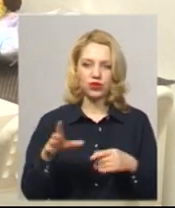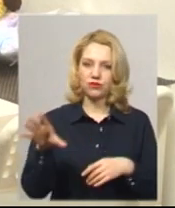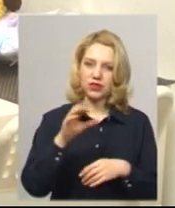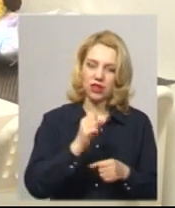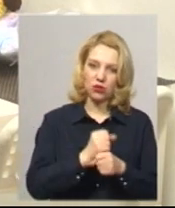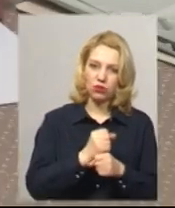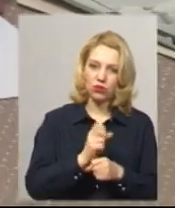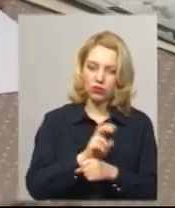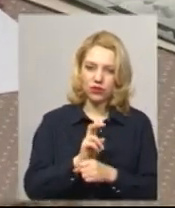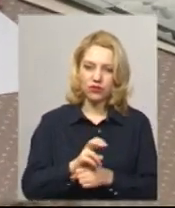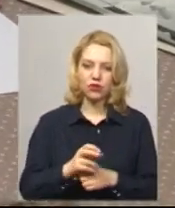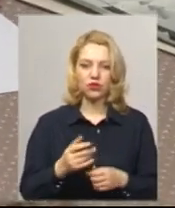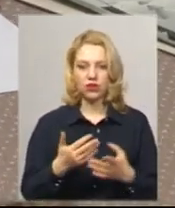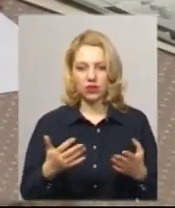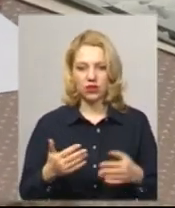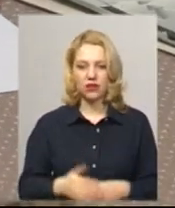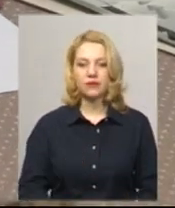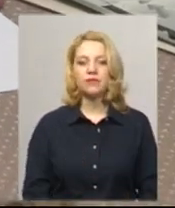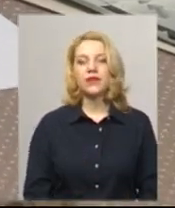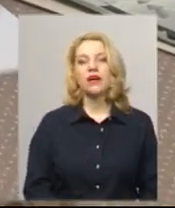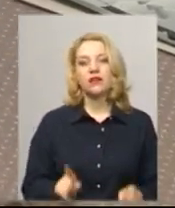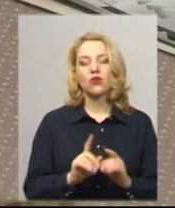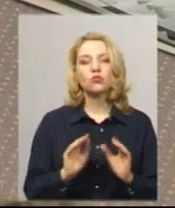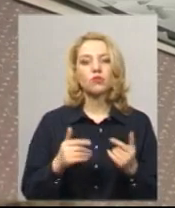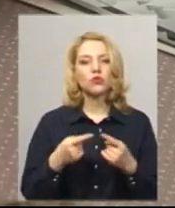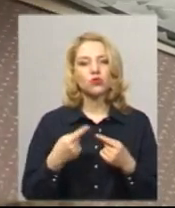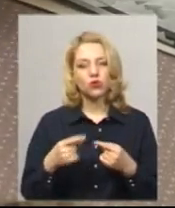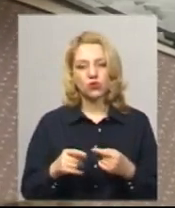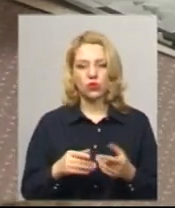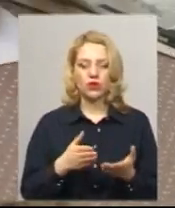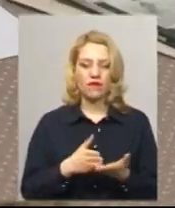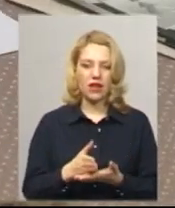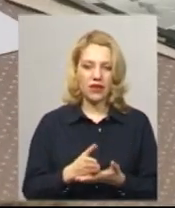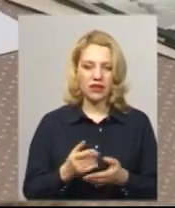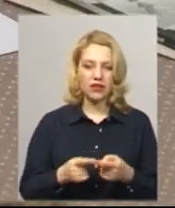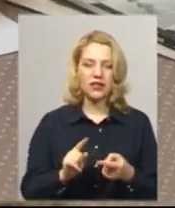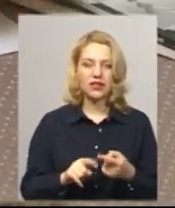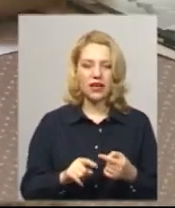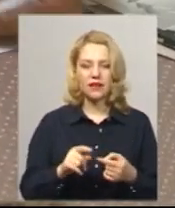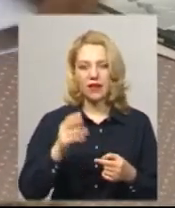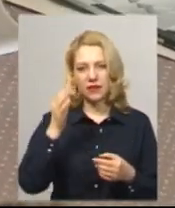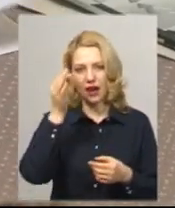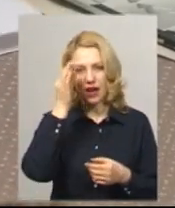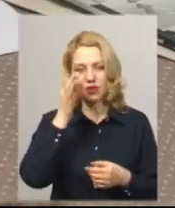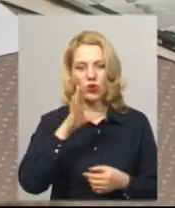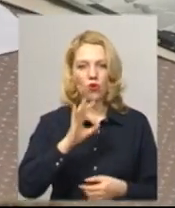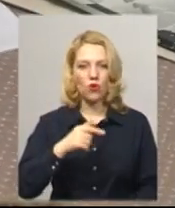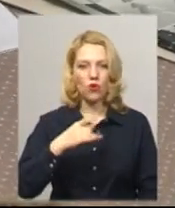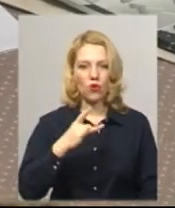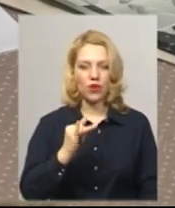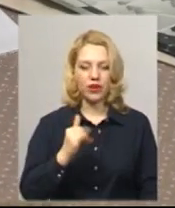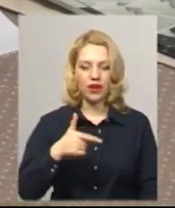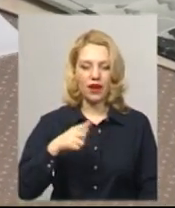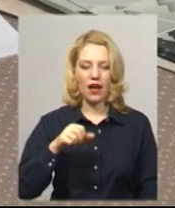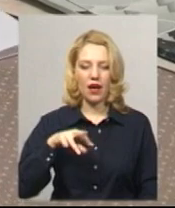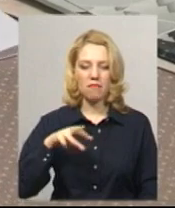на роботі, працюємо. Світлана пропонує й другий варіант – виготовлення кишенькового записничка. Ця техніка нагадує оригамі. Тут і клей не потрібен, лише й